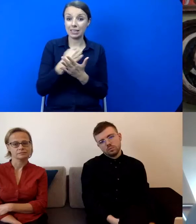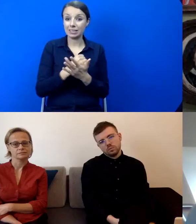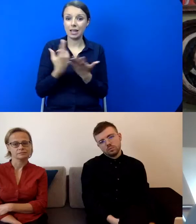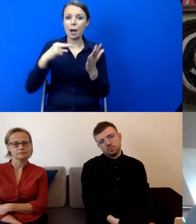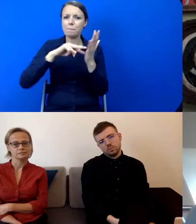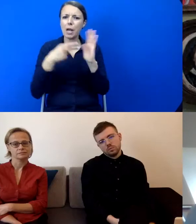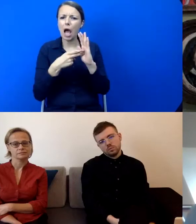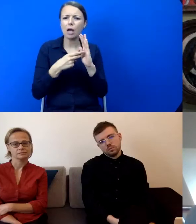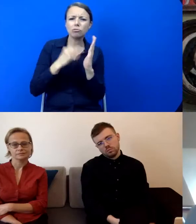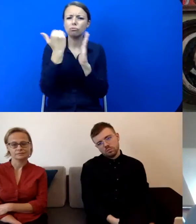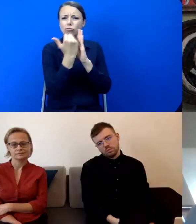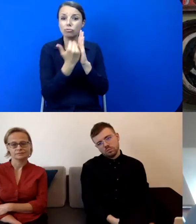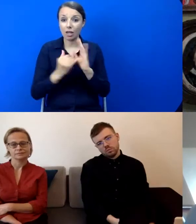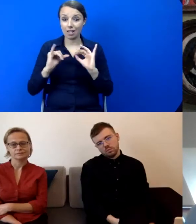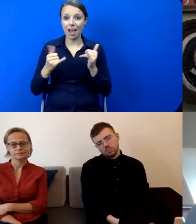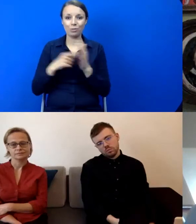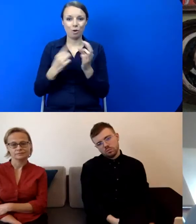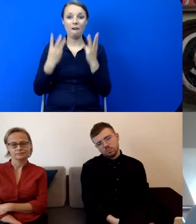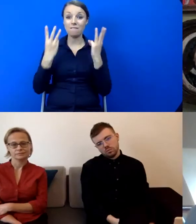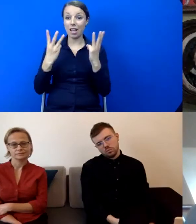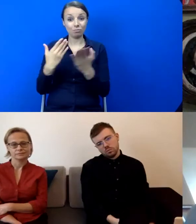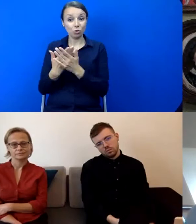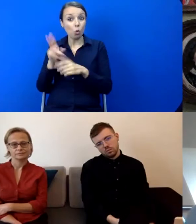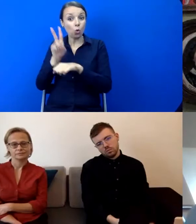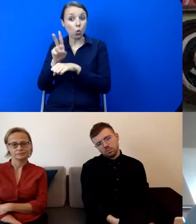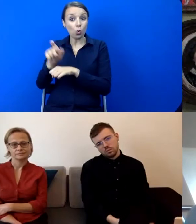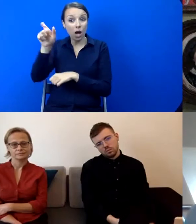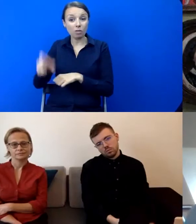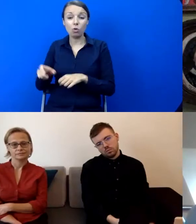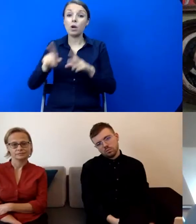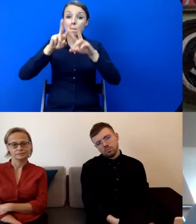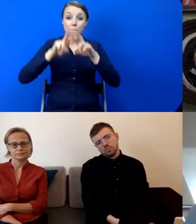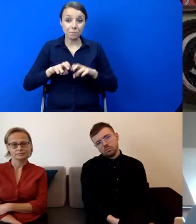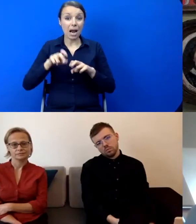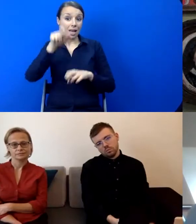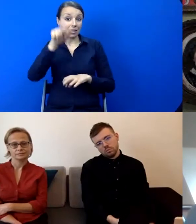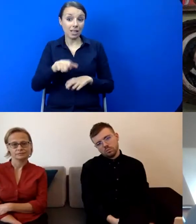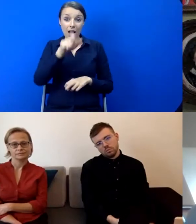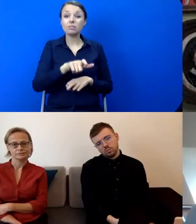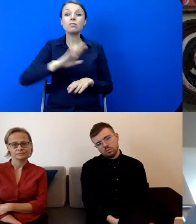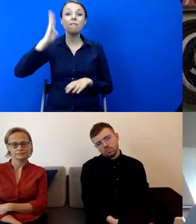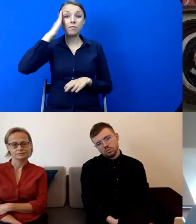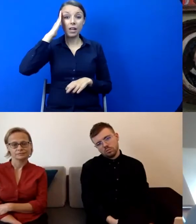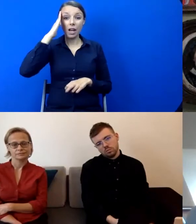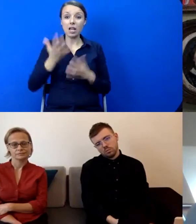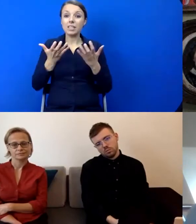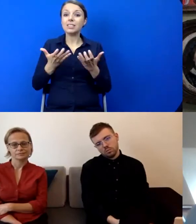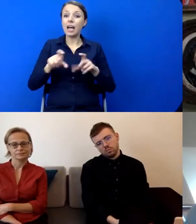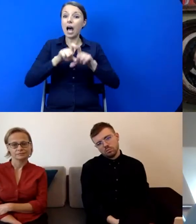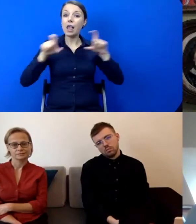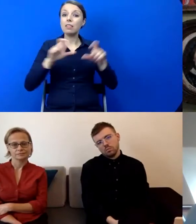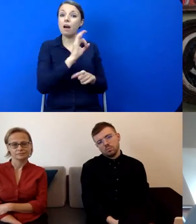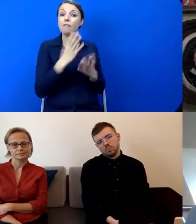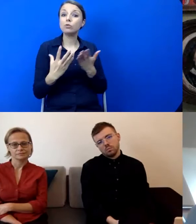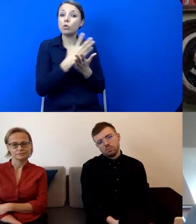że kuratorzy, badacze i tak dalej wiedzą, czego mogą u nas szukać. I jakby